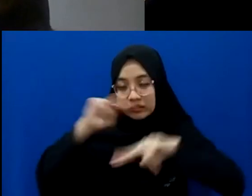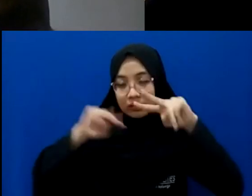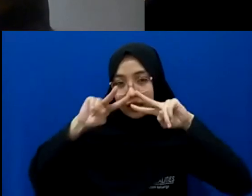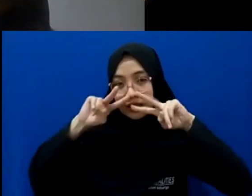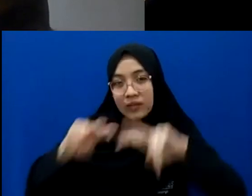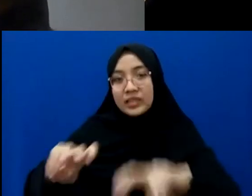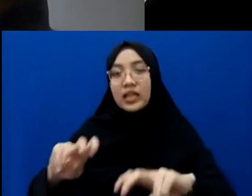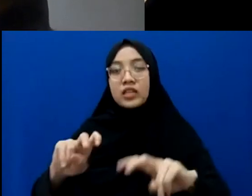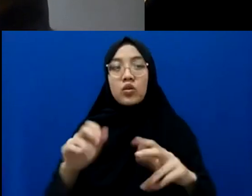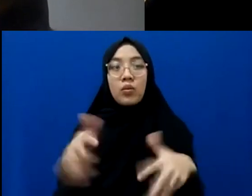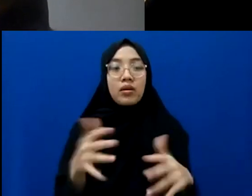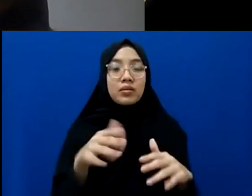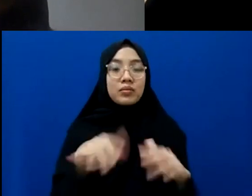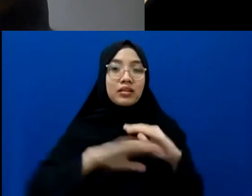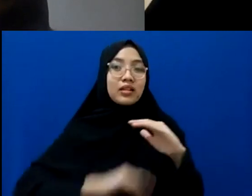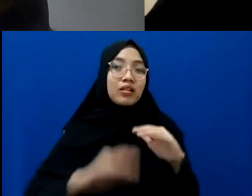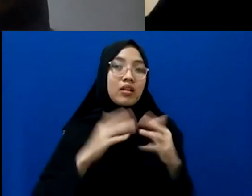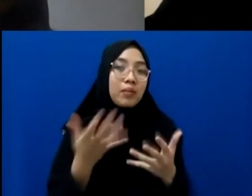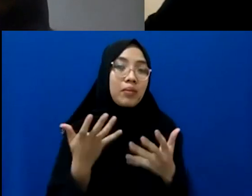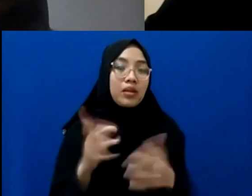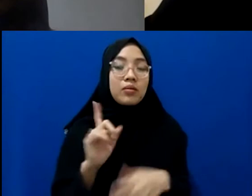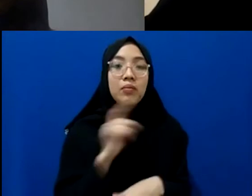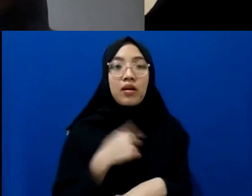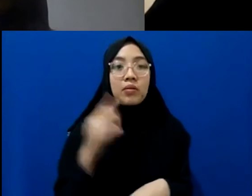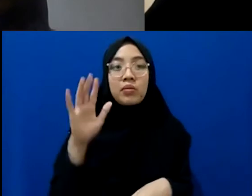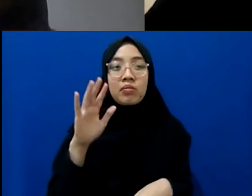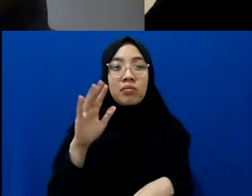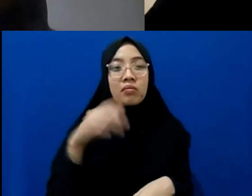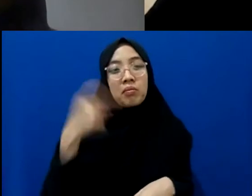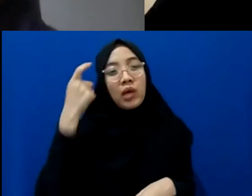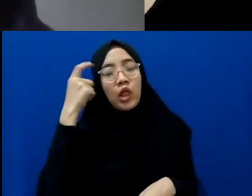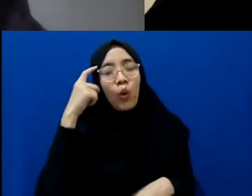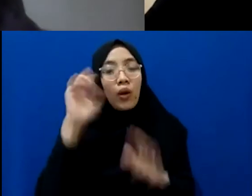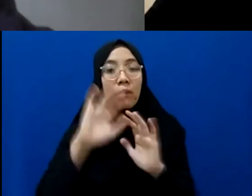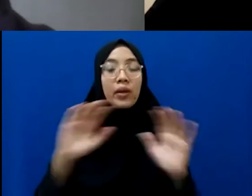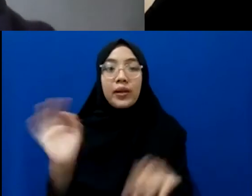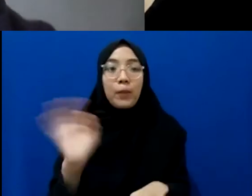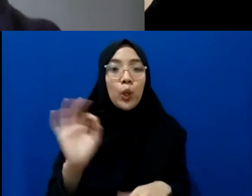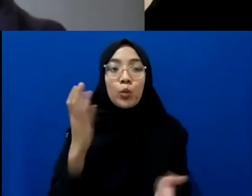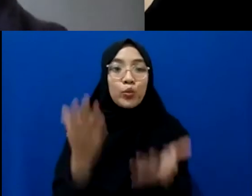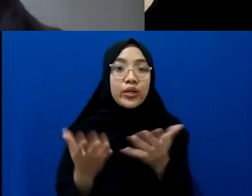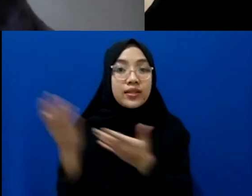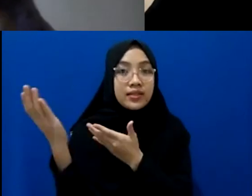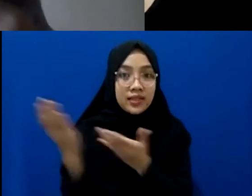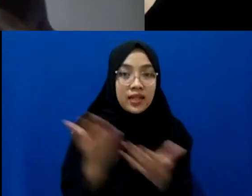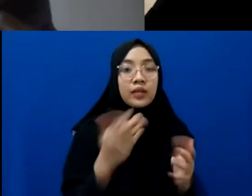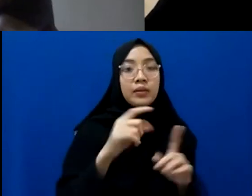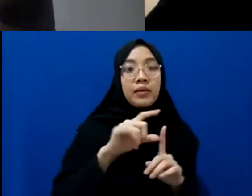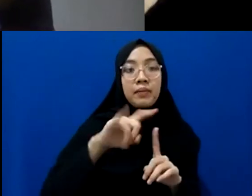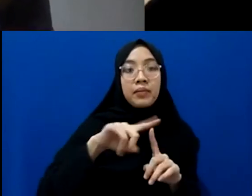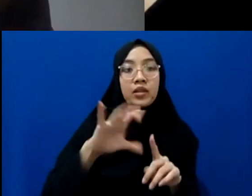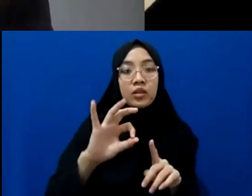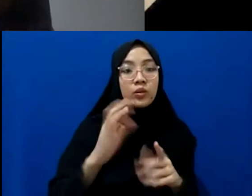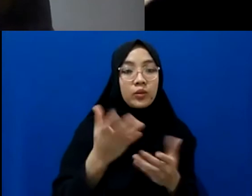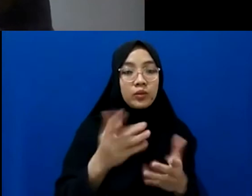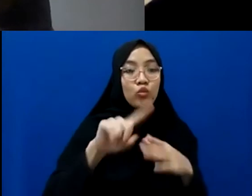Seperti apa, dasarnya seperti apa? Karena kamu masih belum banyak pengetahuan-pengetahuan gitu ya gitu. Monggo Mbak. Mungkin silahkan untuk diboleh saja